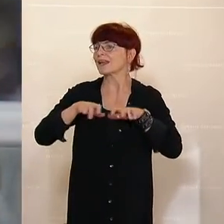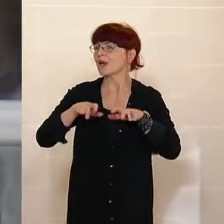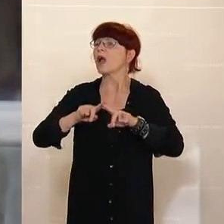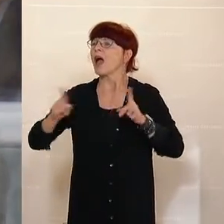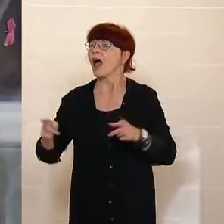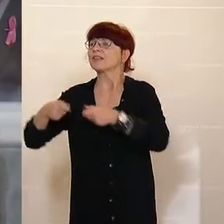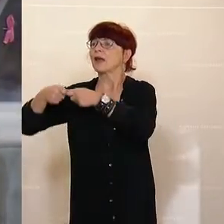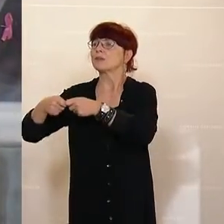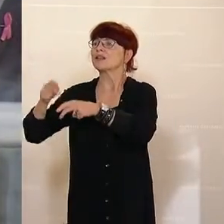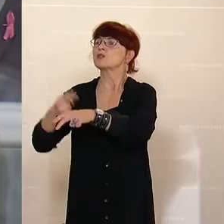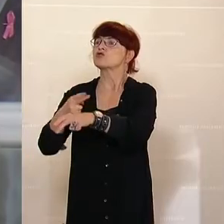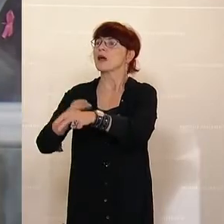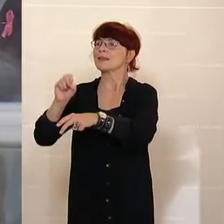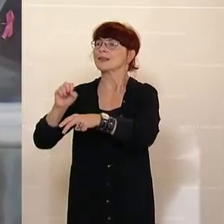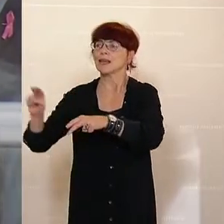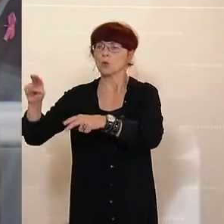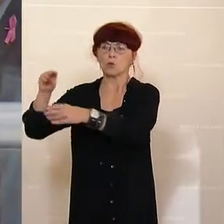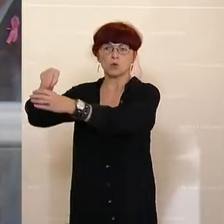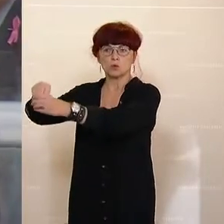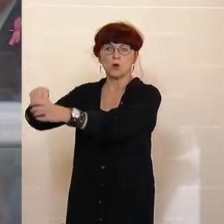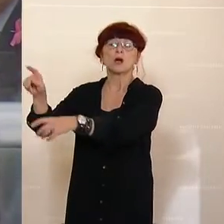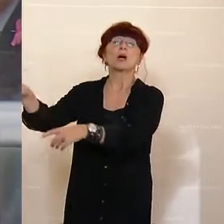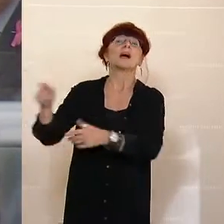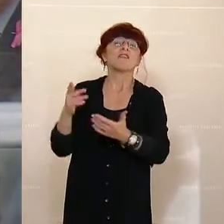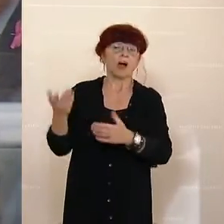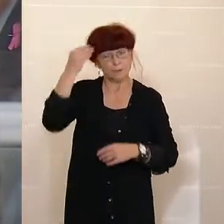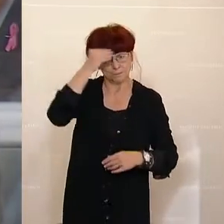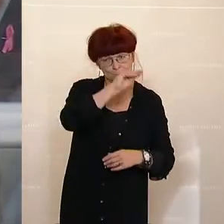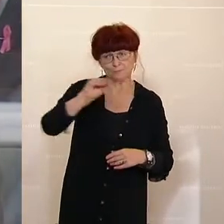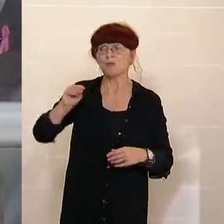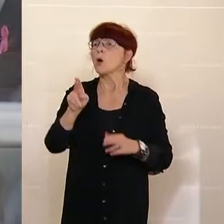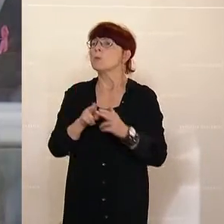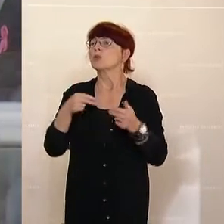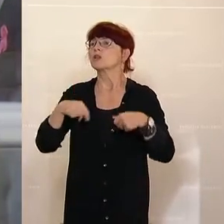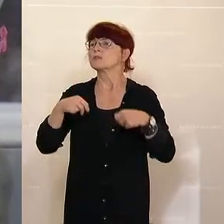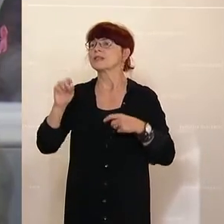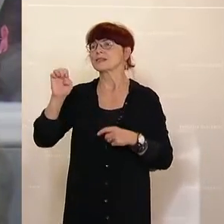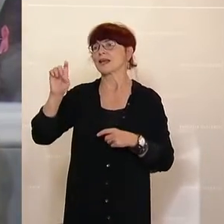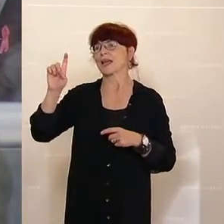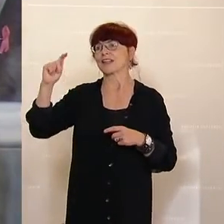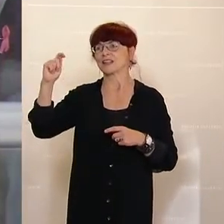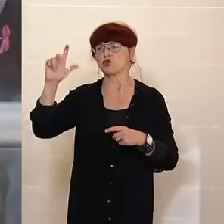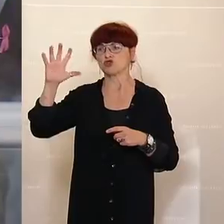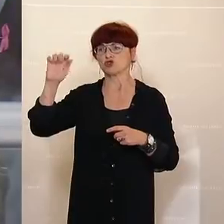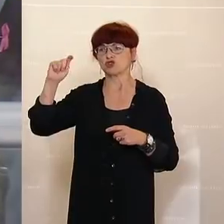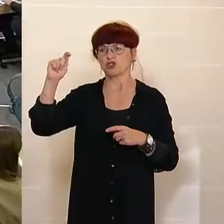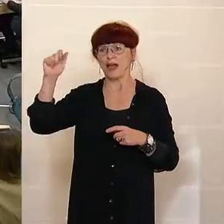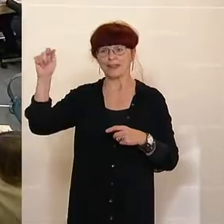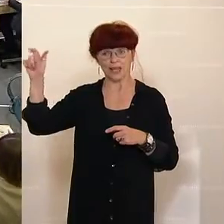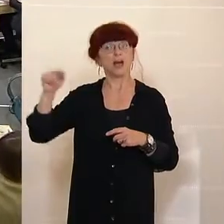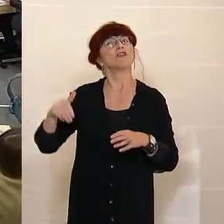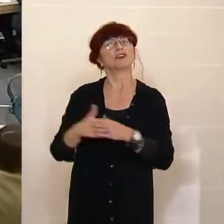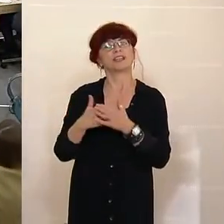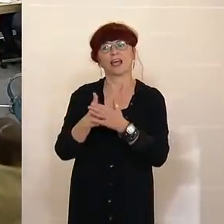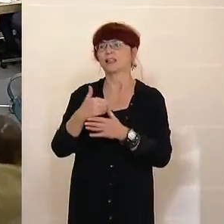Österreich ist zwar auf dem Weg in das Digitalzeitalter. Das Budget wird aber traditionell immer in seinem vollen